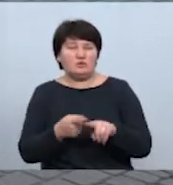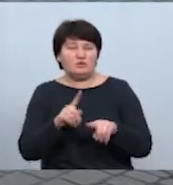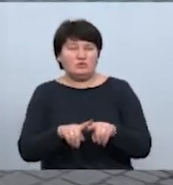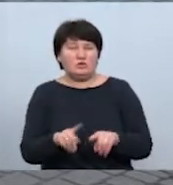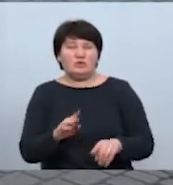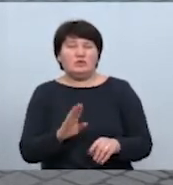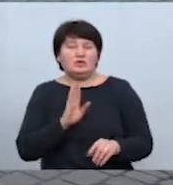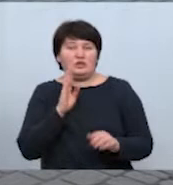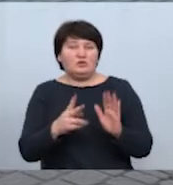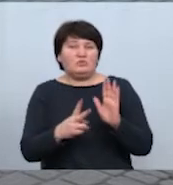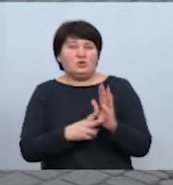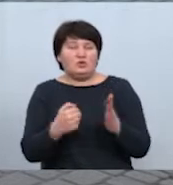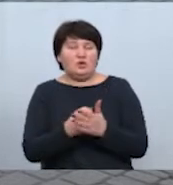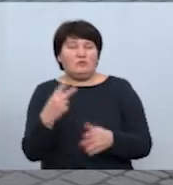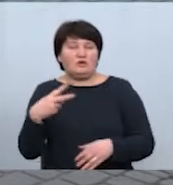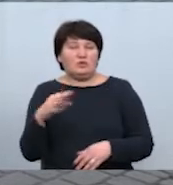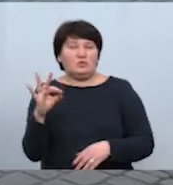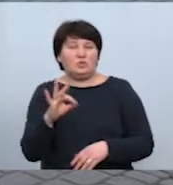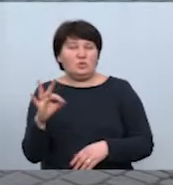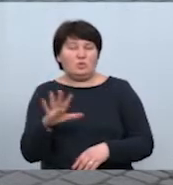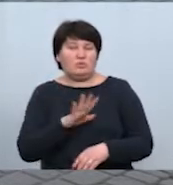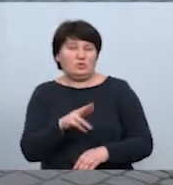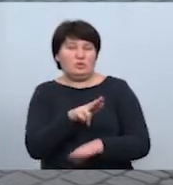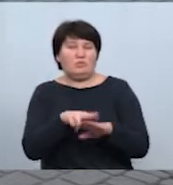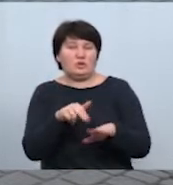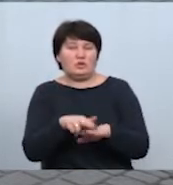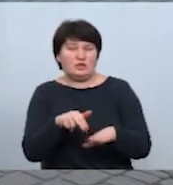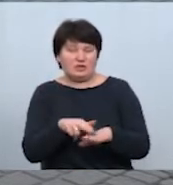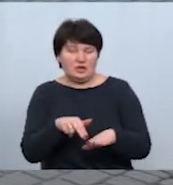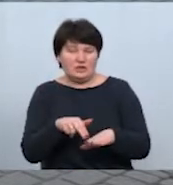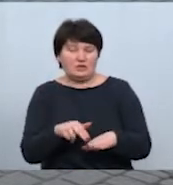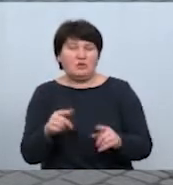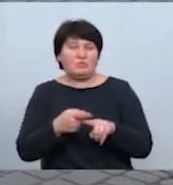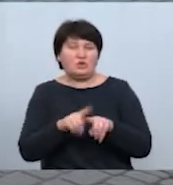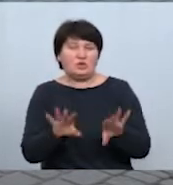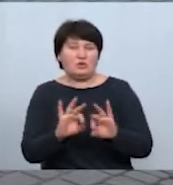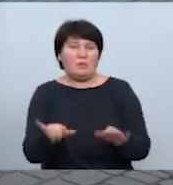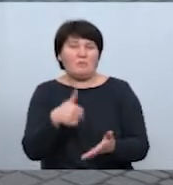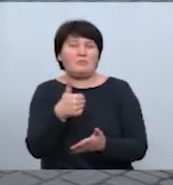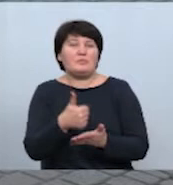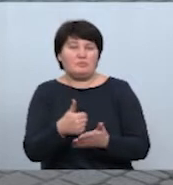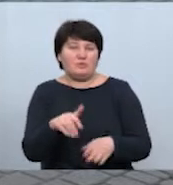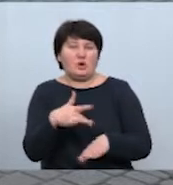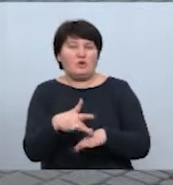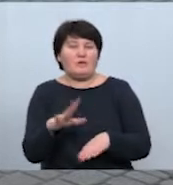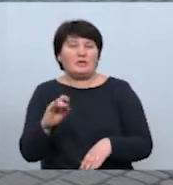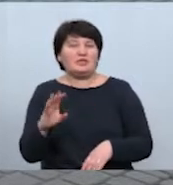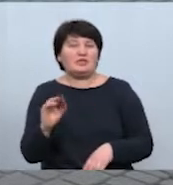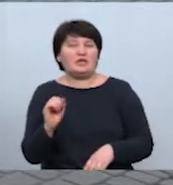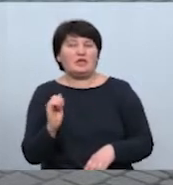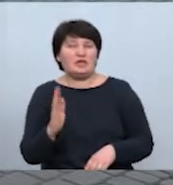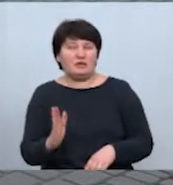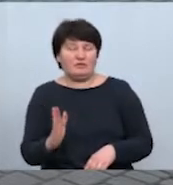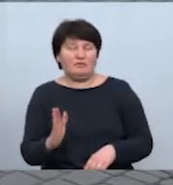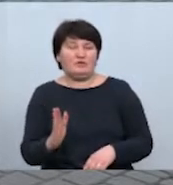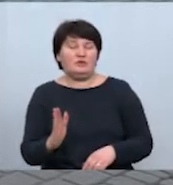З 8-ї години ранку по 20.00 там перебуватиме матпрацівник, поліцейський та нацгвардієць. Про це розповів міський голова Руслан Марцінків.